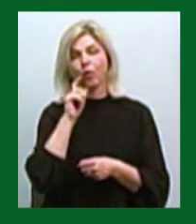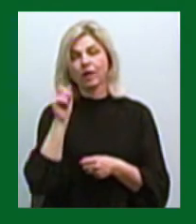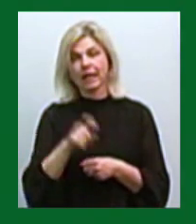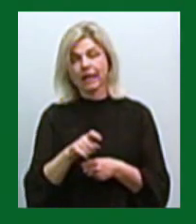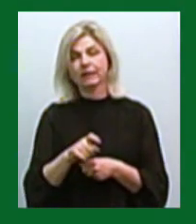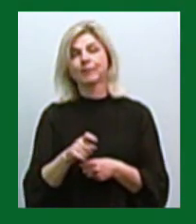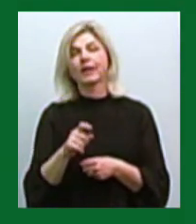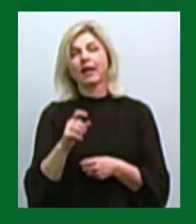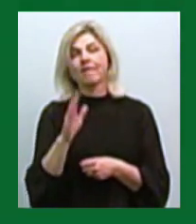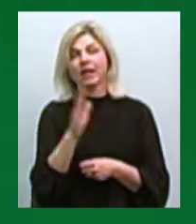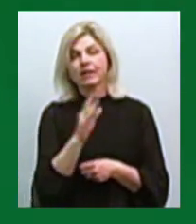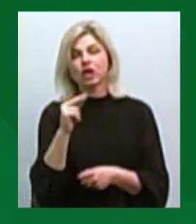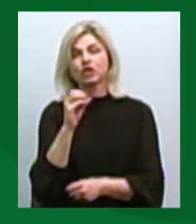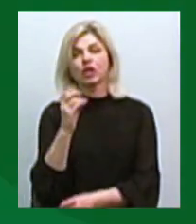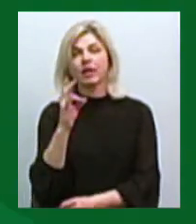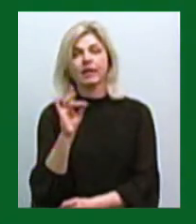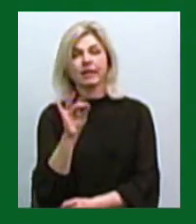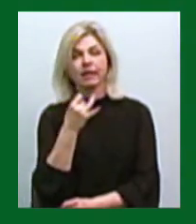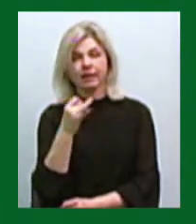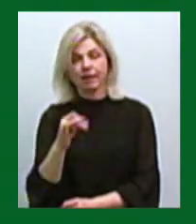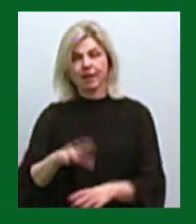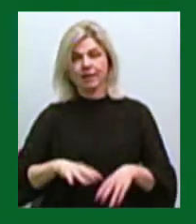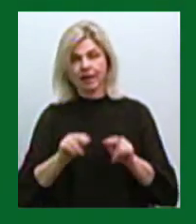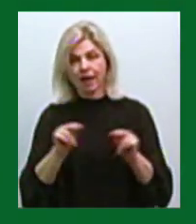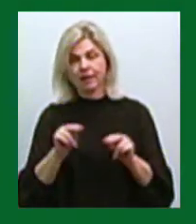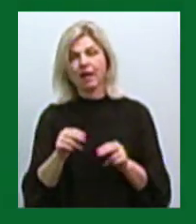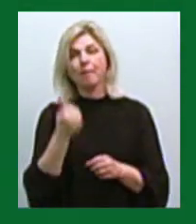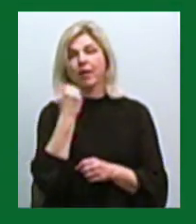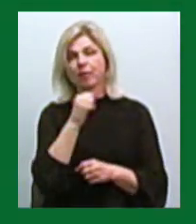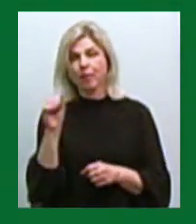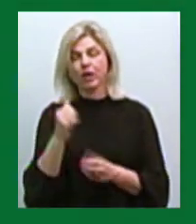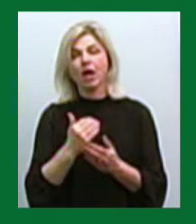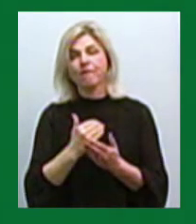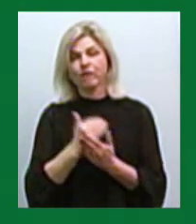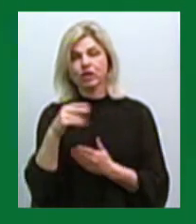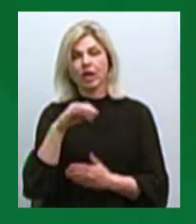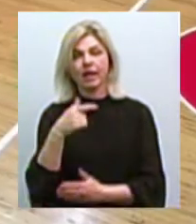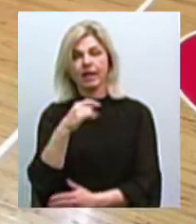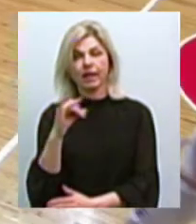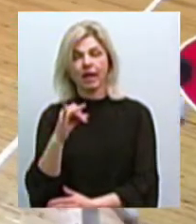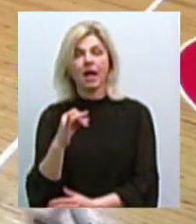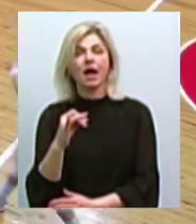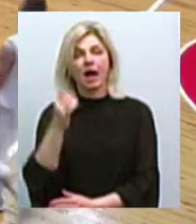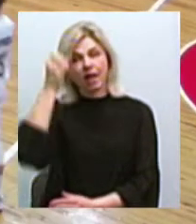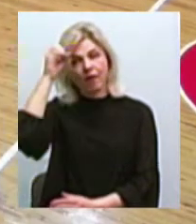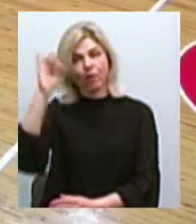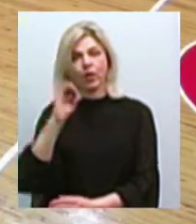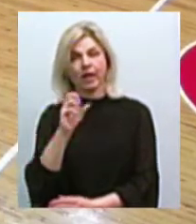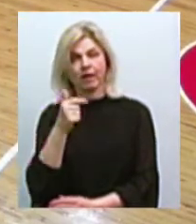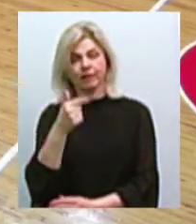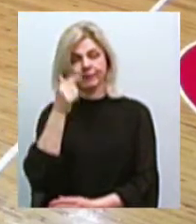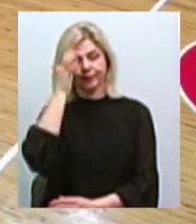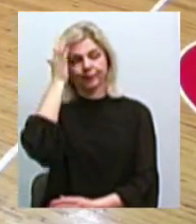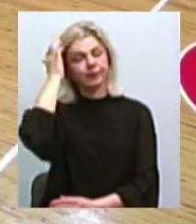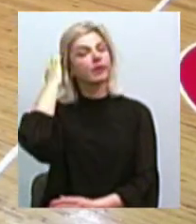Віталія Чернія на виїзді перемогли представника вищої ліги «Кривий ріг». Стартовий відрізок першої чверті